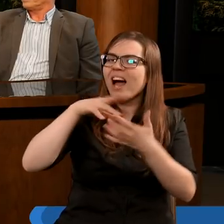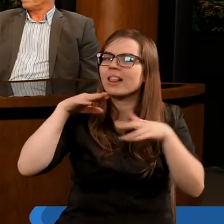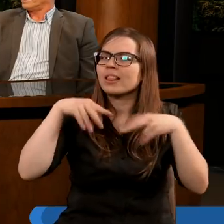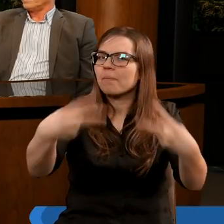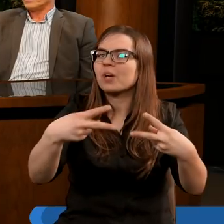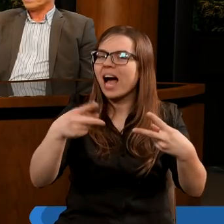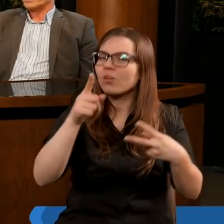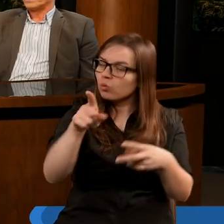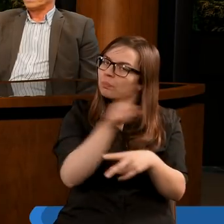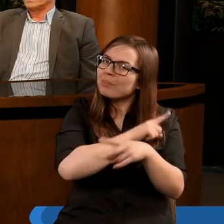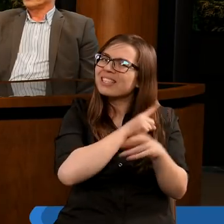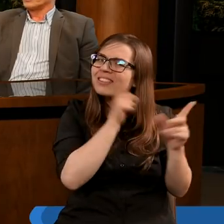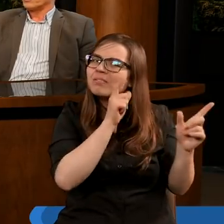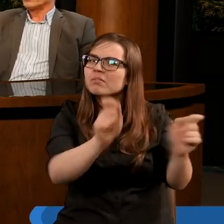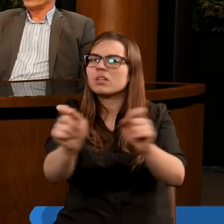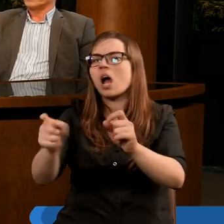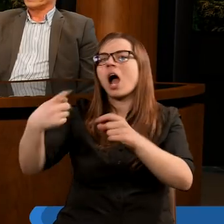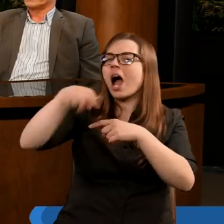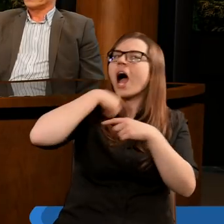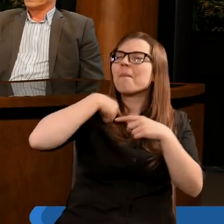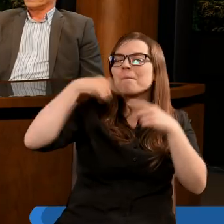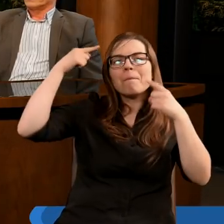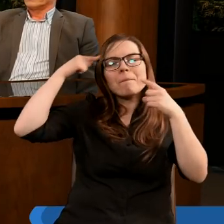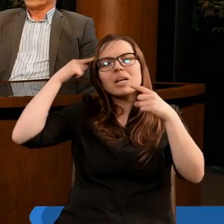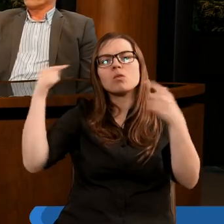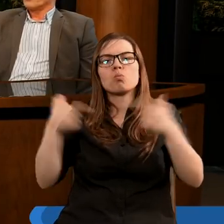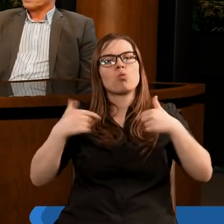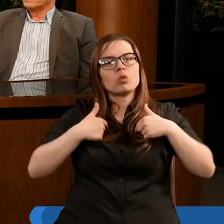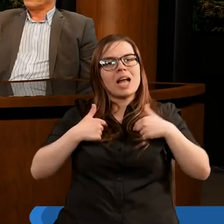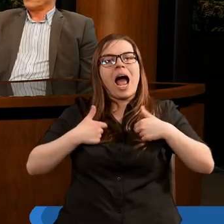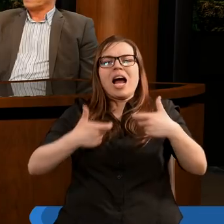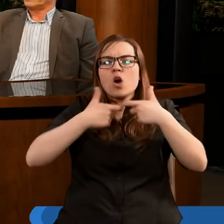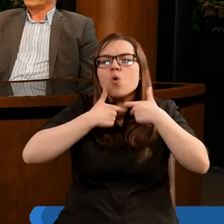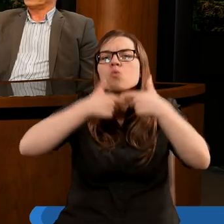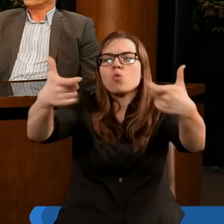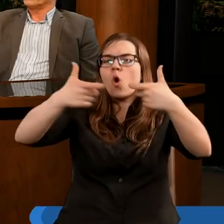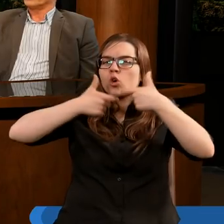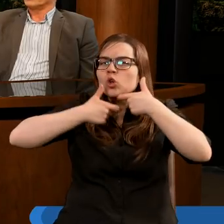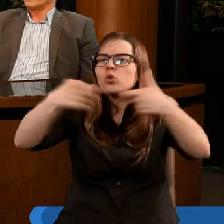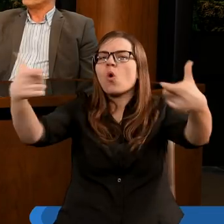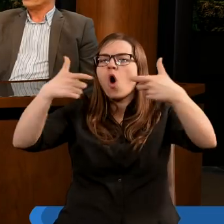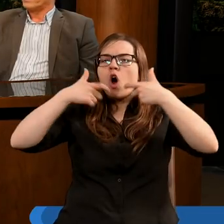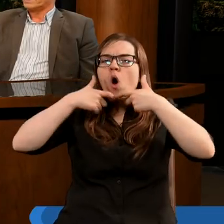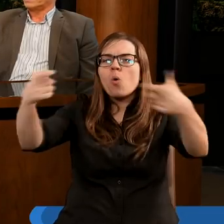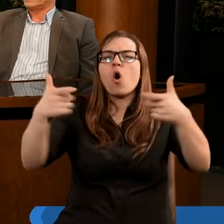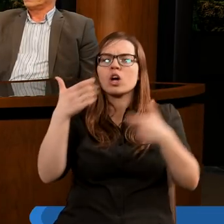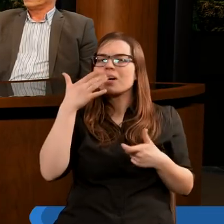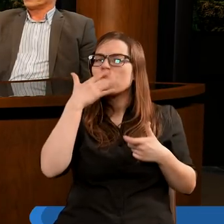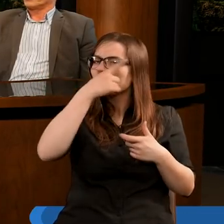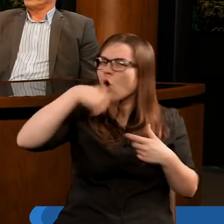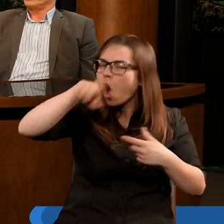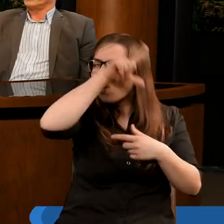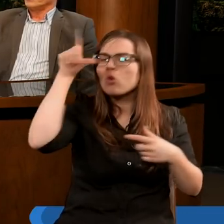i myślę, że naszą rolą jest głośne wołanie do ludzi, apelowanie,